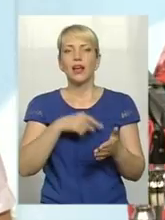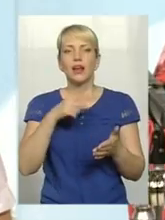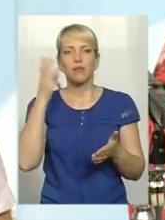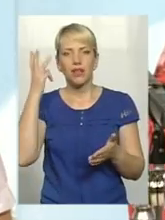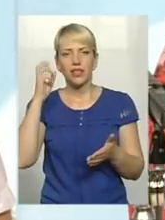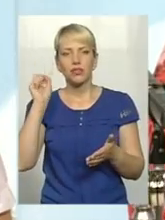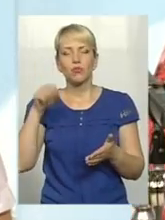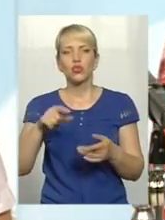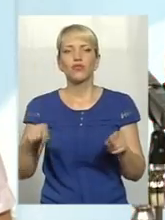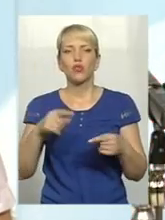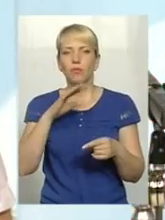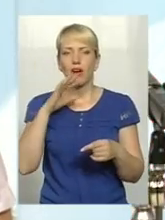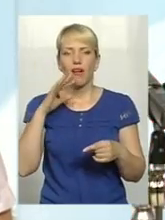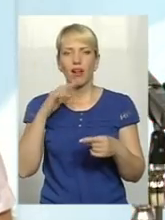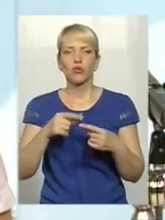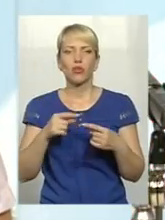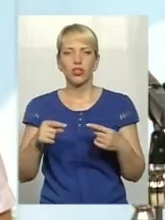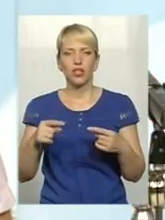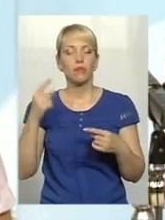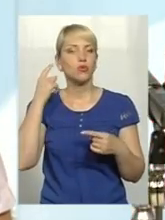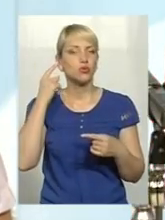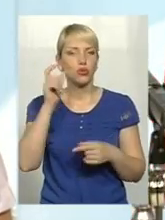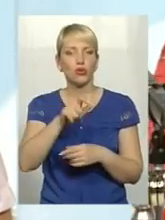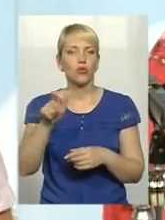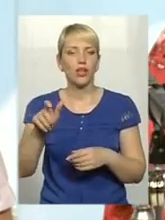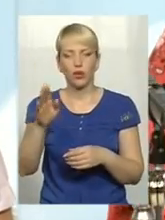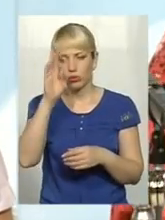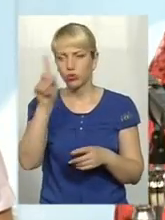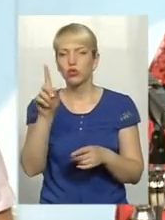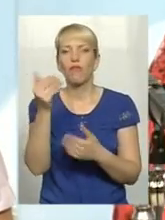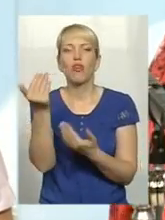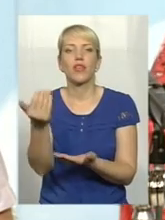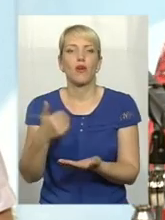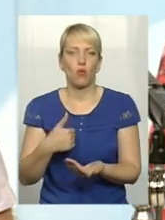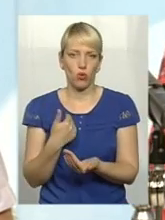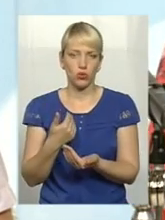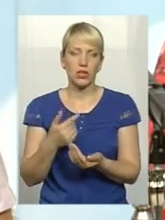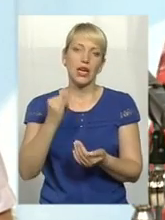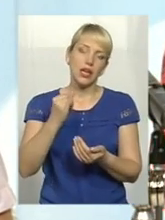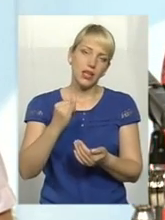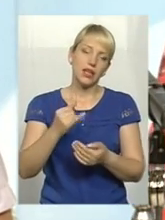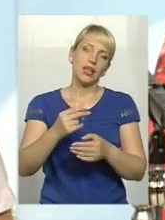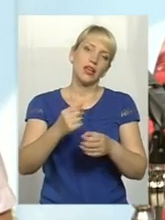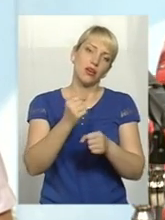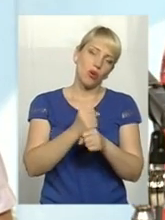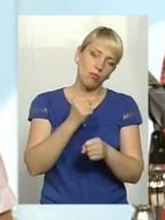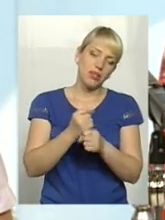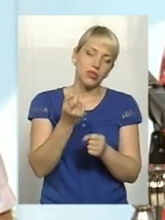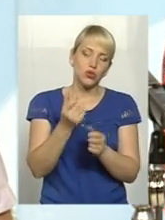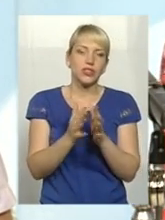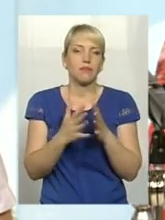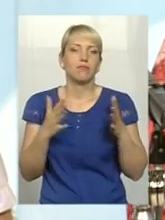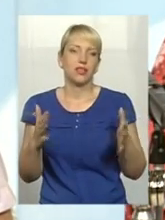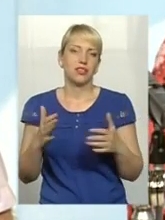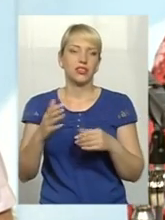багато речей, чути хлопців, що вони хочуть, дивитися, що ми можемо, і робити трохи більше. Ще